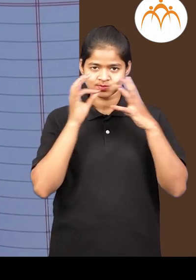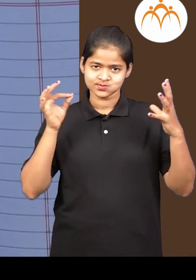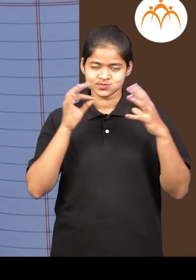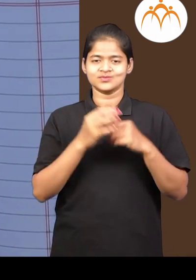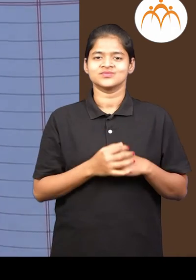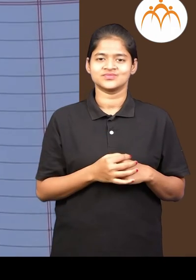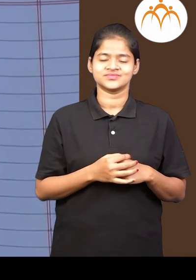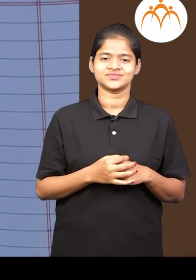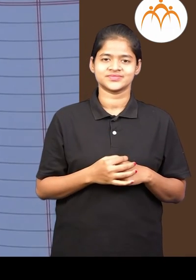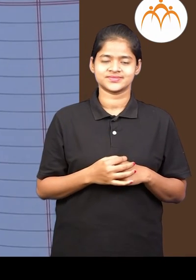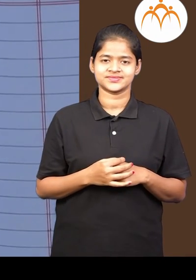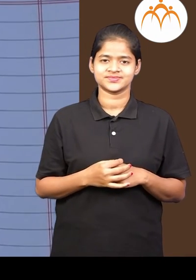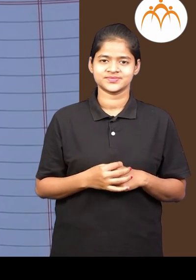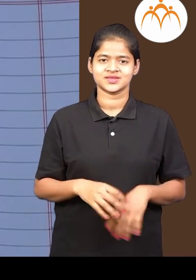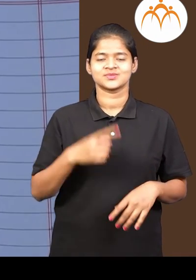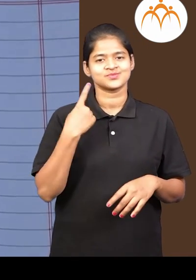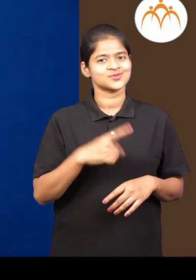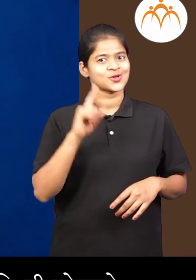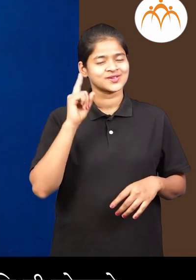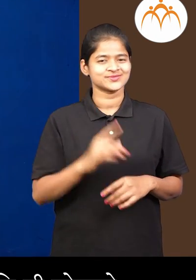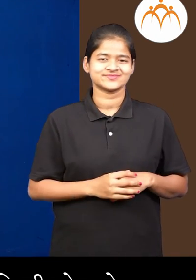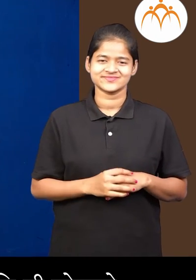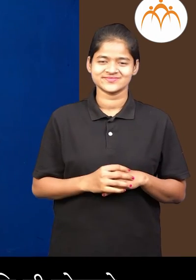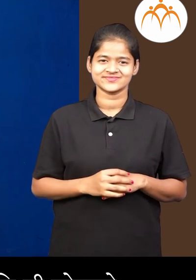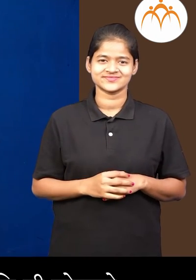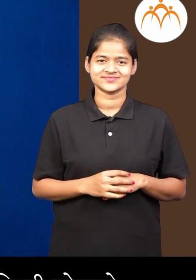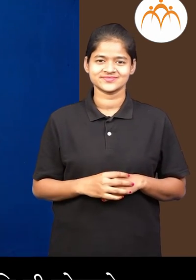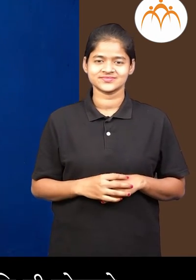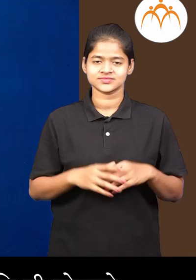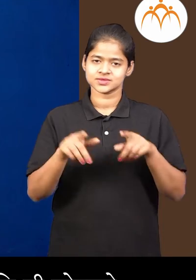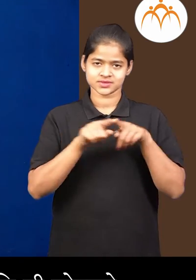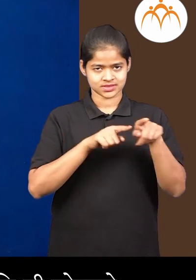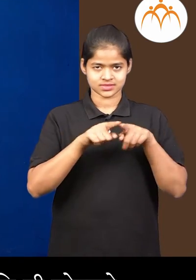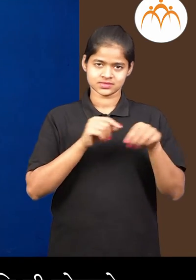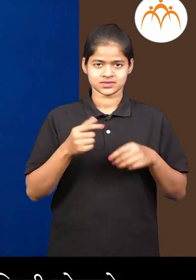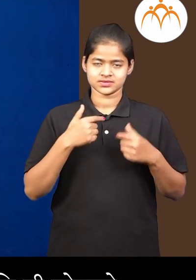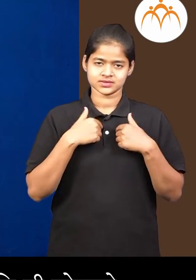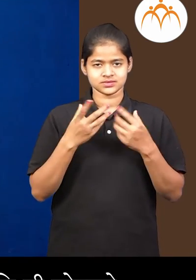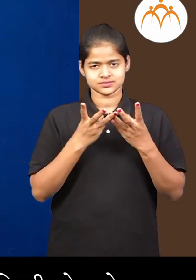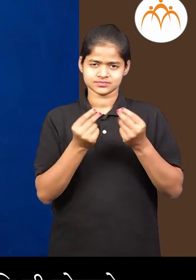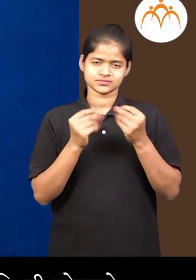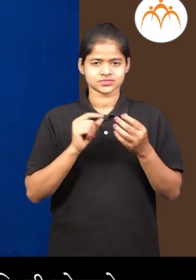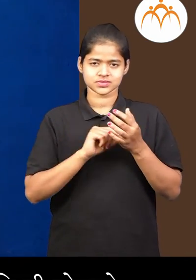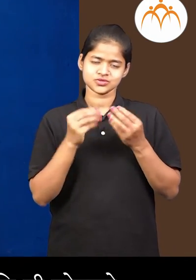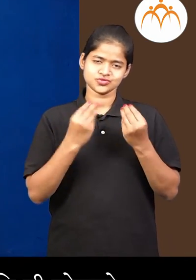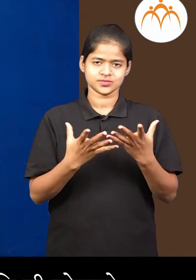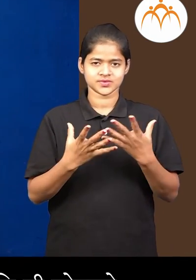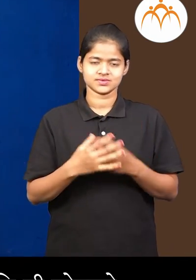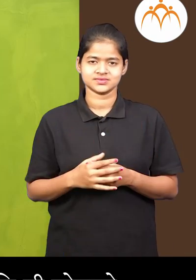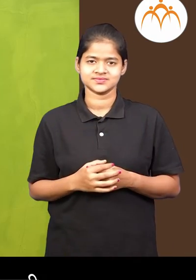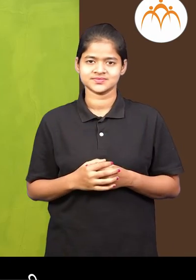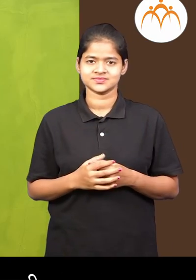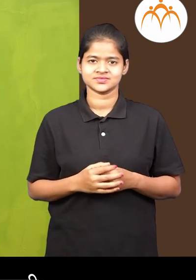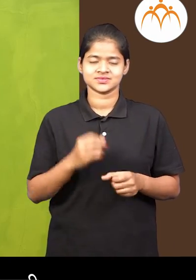चारीस आधिक 17 हो कि नै बरबर आई आता तु एक उधारंडे आणी मी सोड़ोते